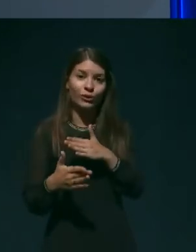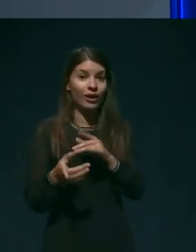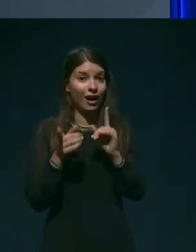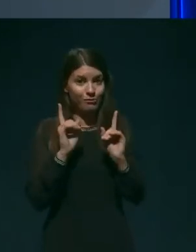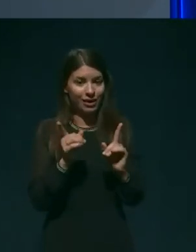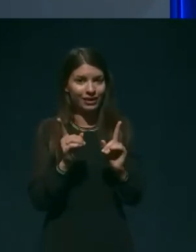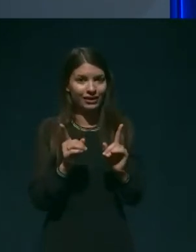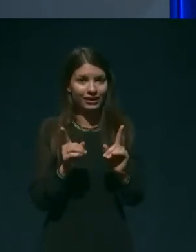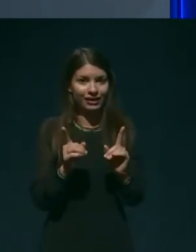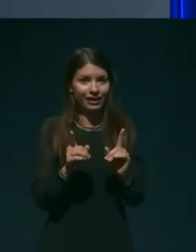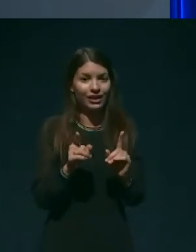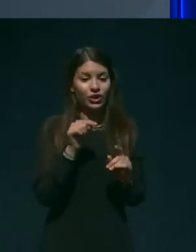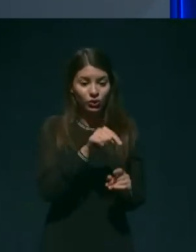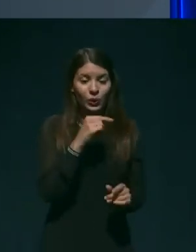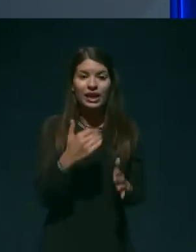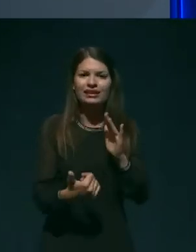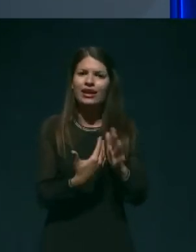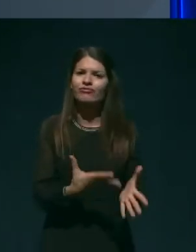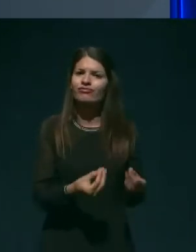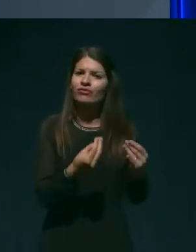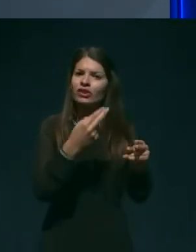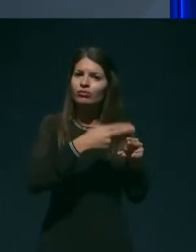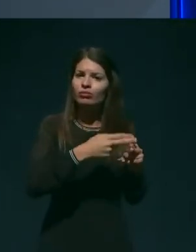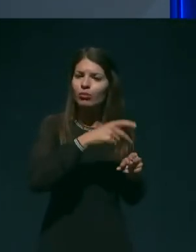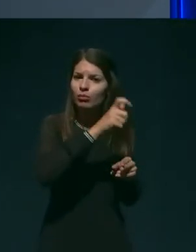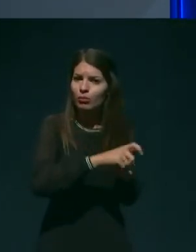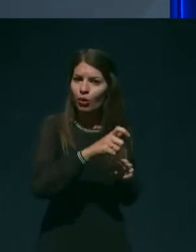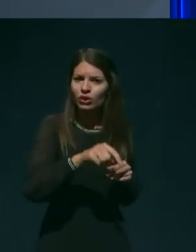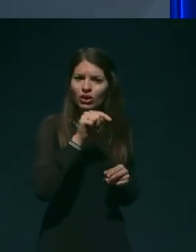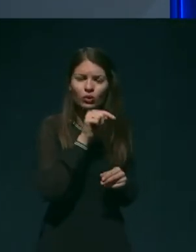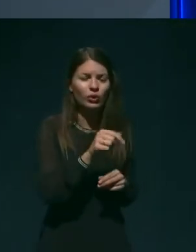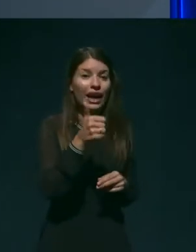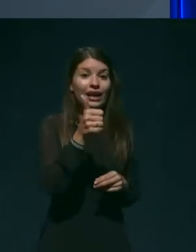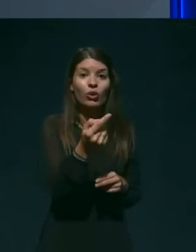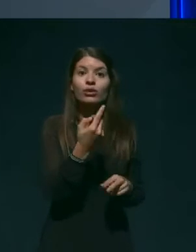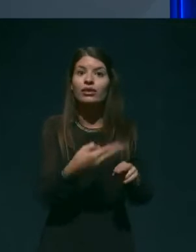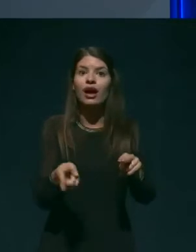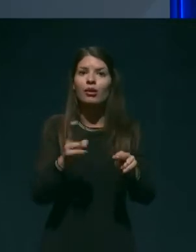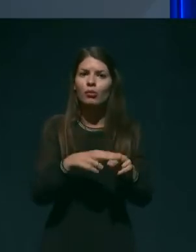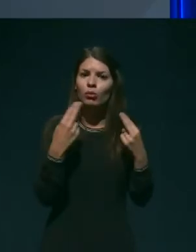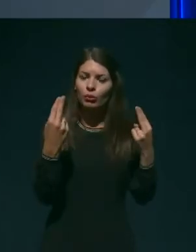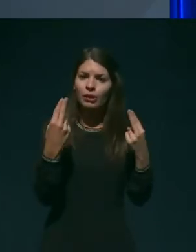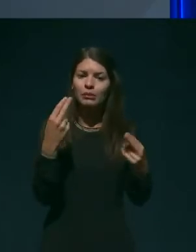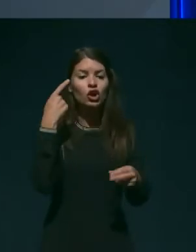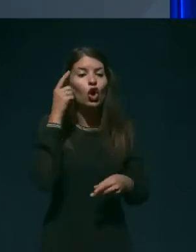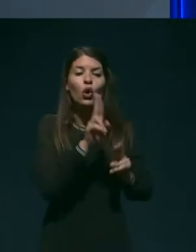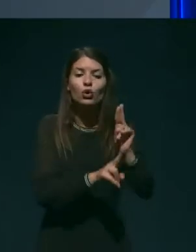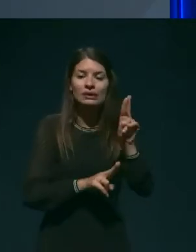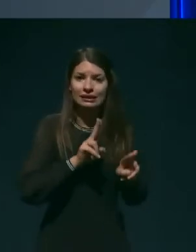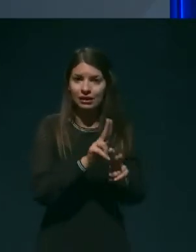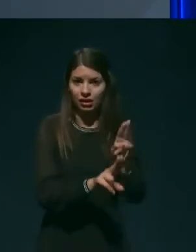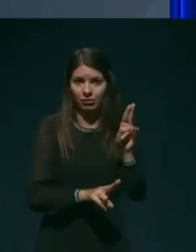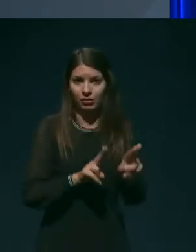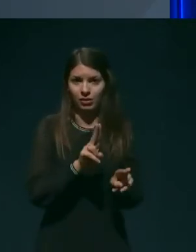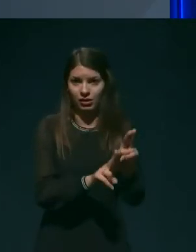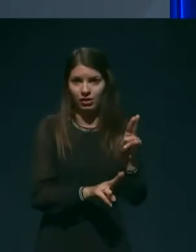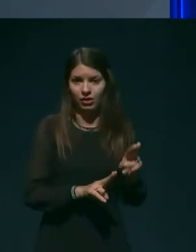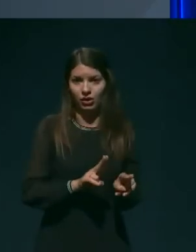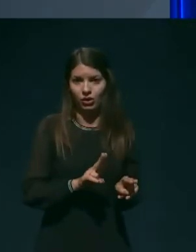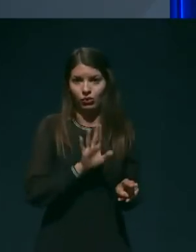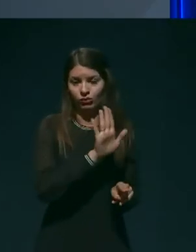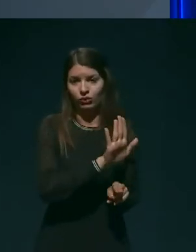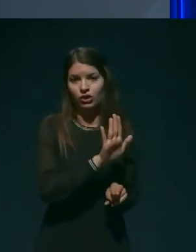večino bovnikov ena najpomembnejših oskrb, ki so jo pravzaprav